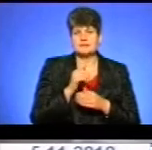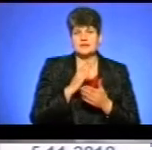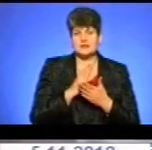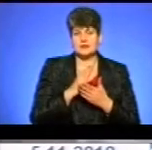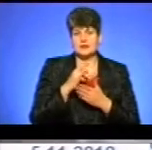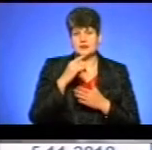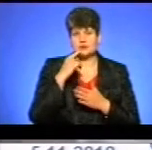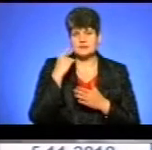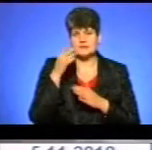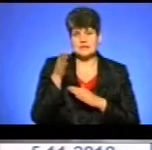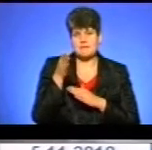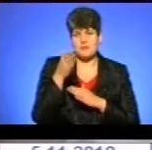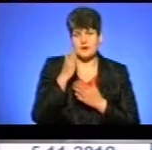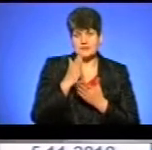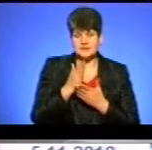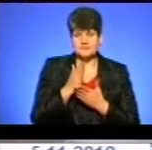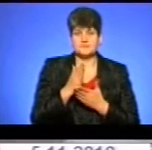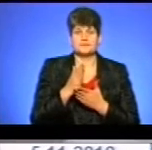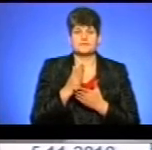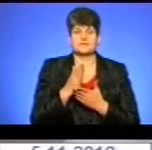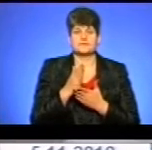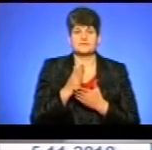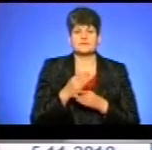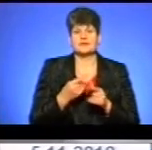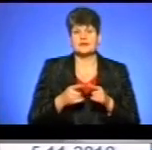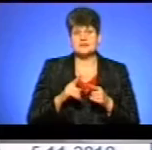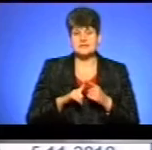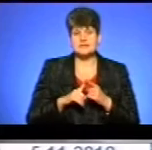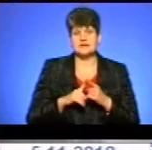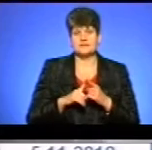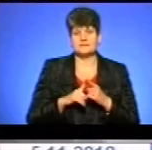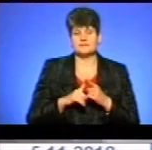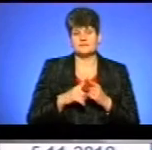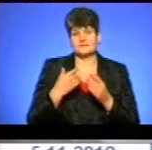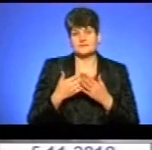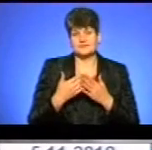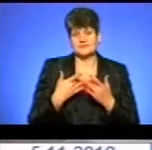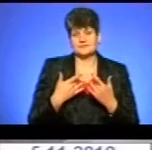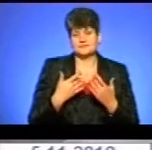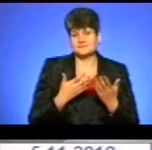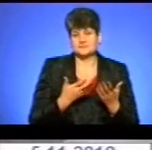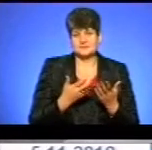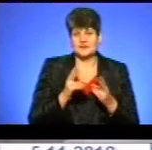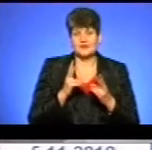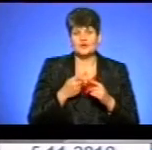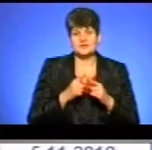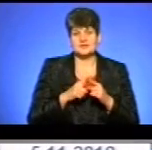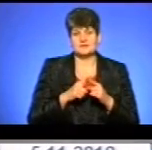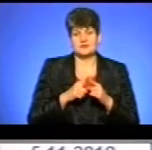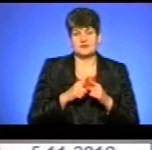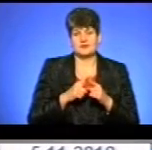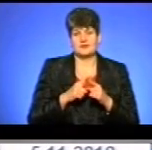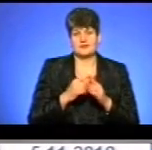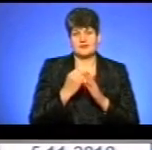російський прапорець. І це така інсценізація, хто насправді за цими каналами стоїть.